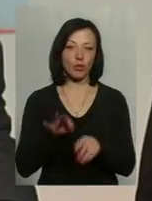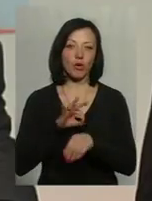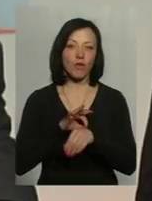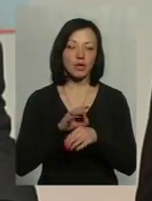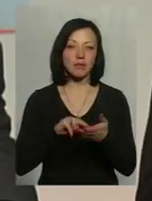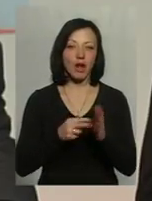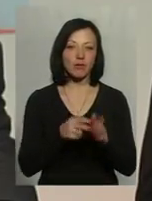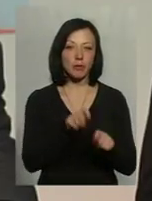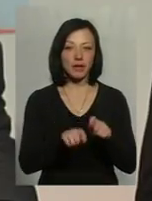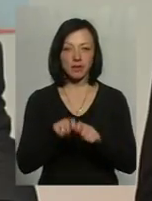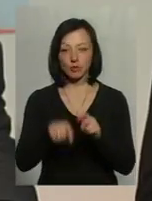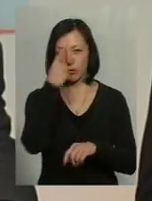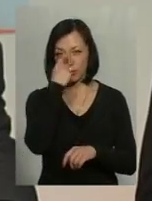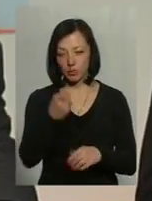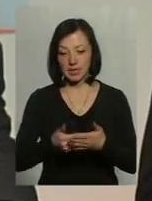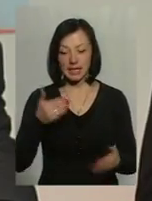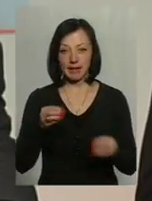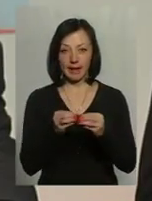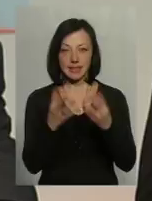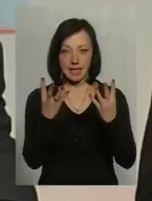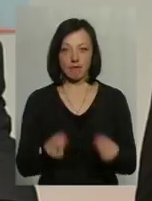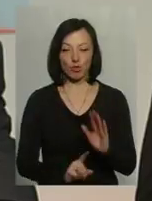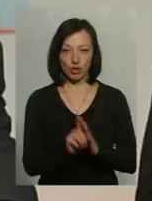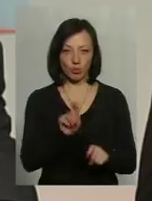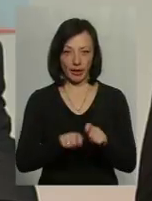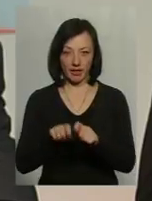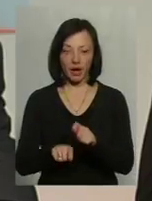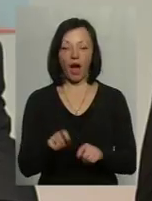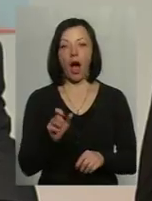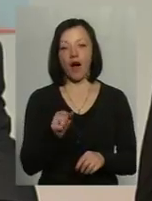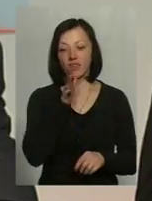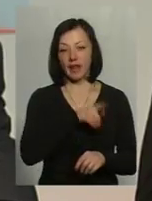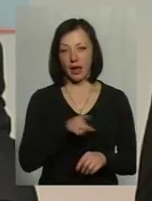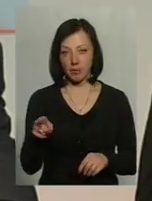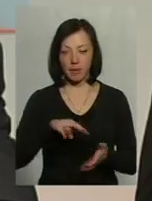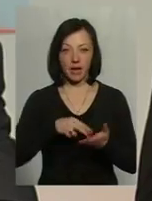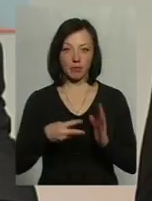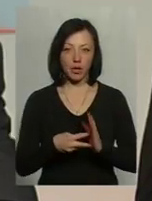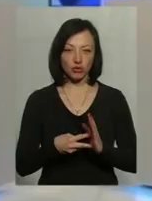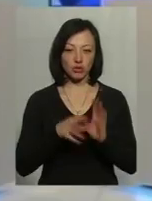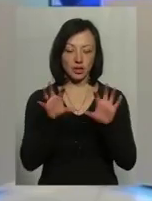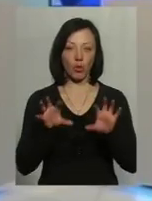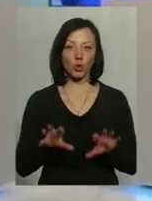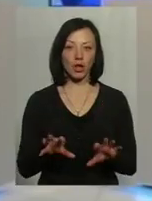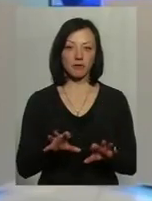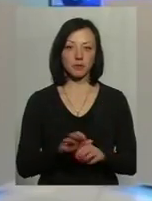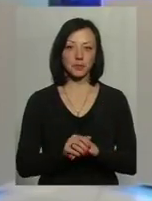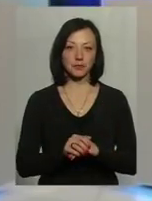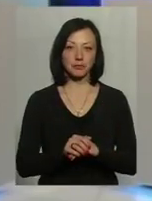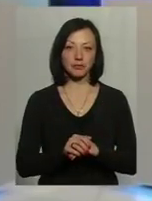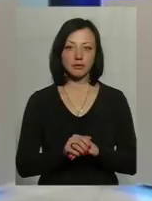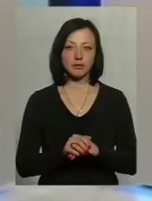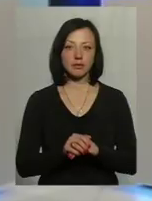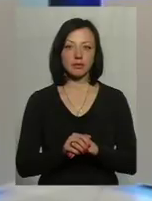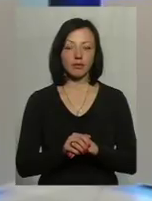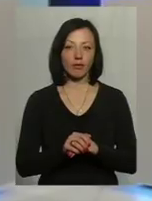планові перевірки з повідомленням за 10 днів про початок такої перевірки, у терміни, які передбачені законодавчим для